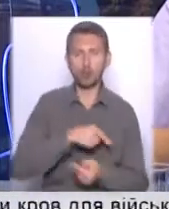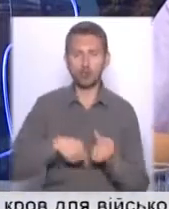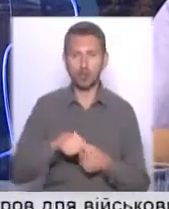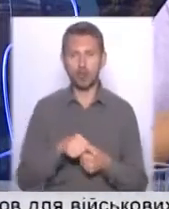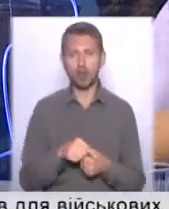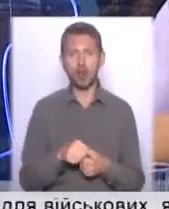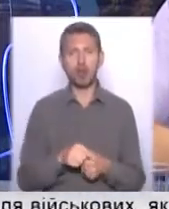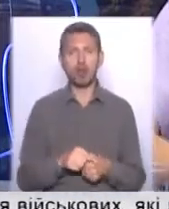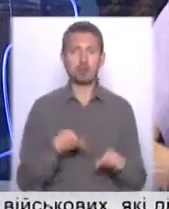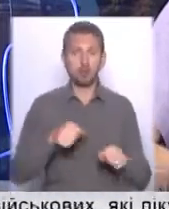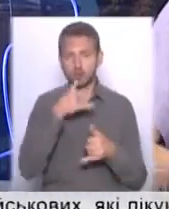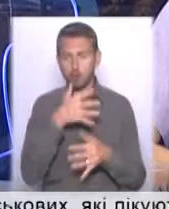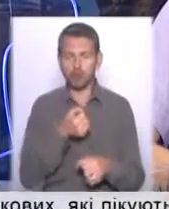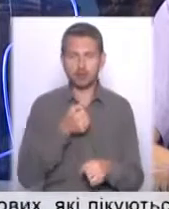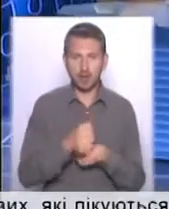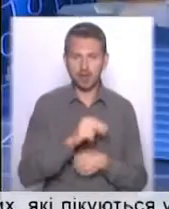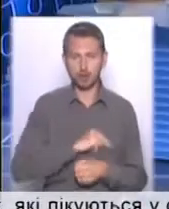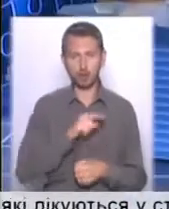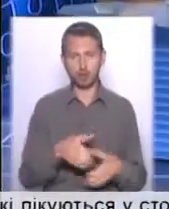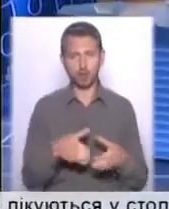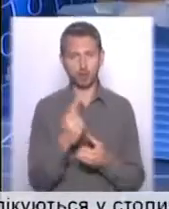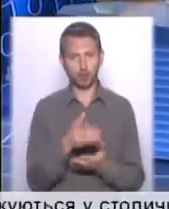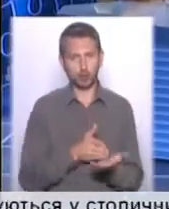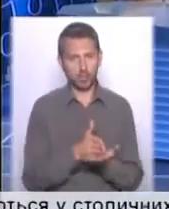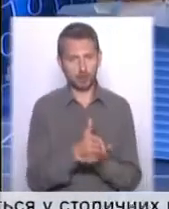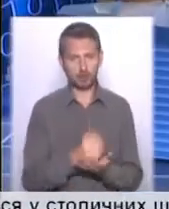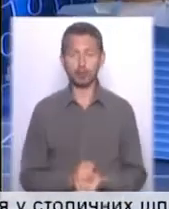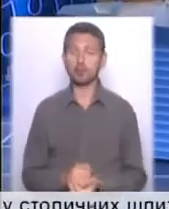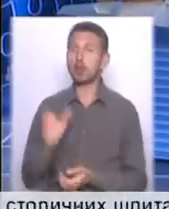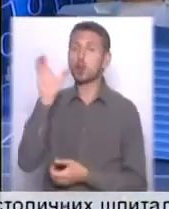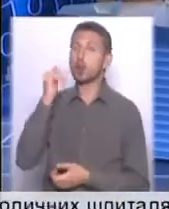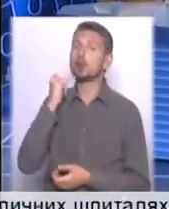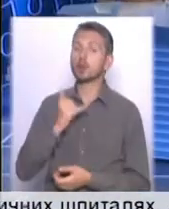заставити працювати в одному напрямку. В одному напрямку. Послухаємо нашого глядача. Будь ласка, горіть.